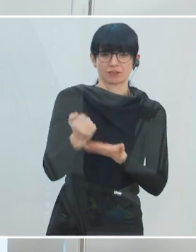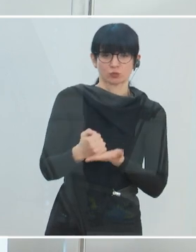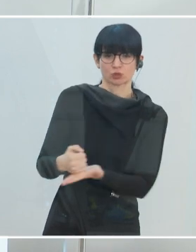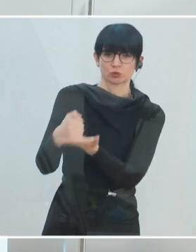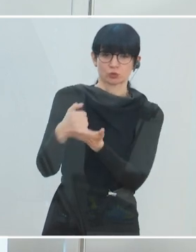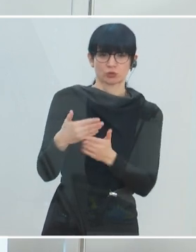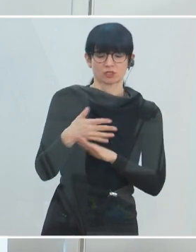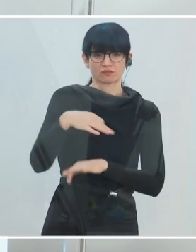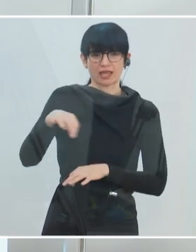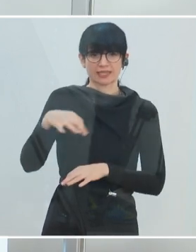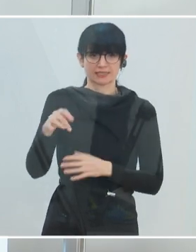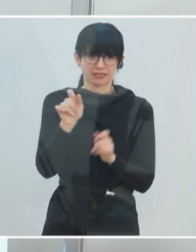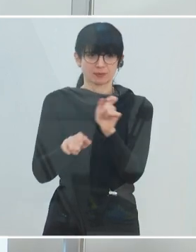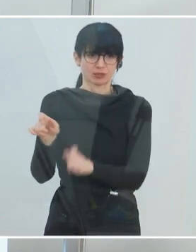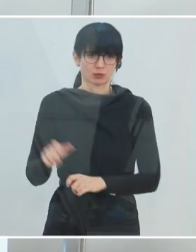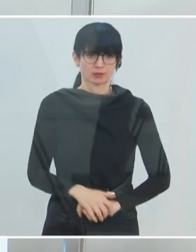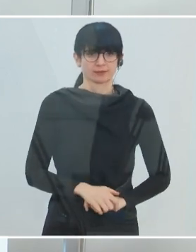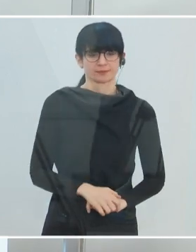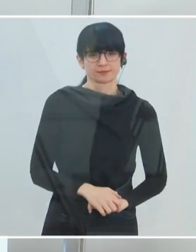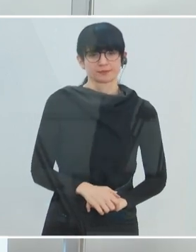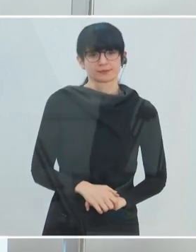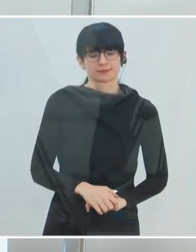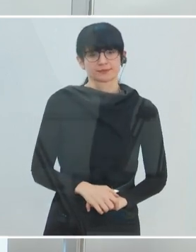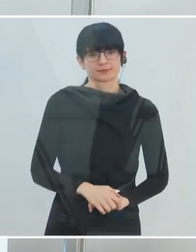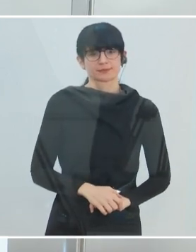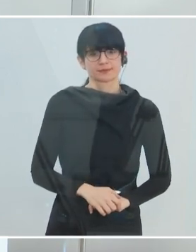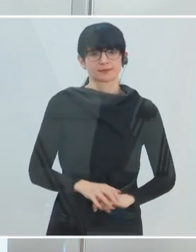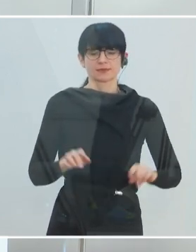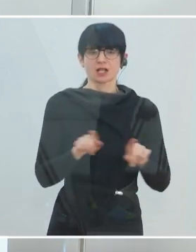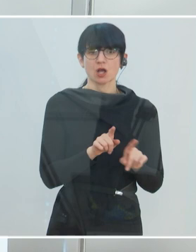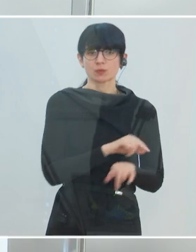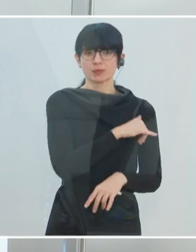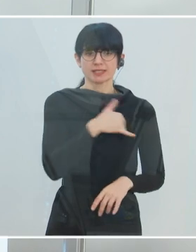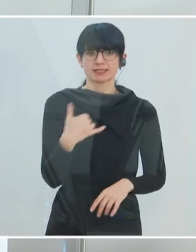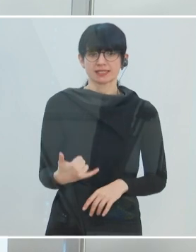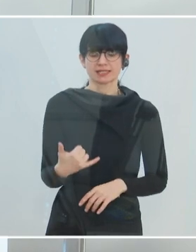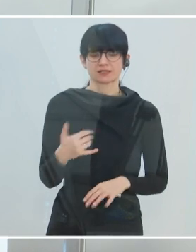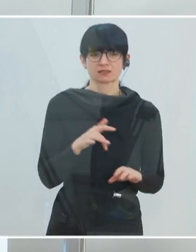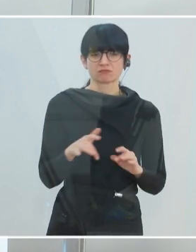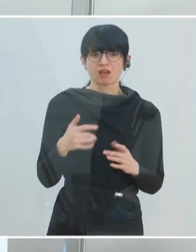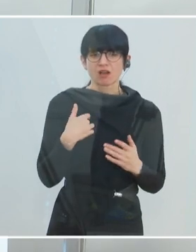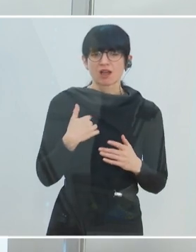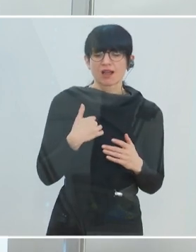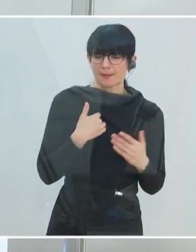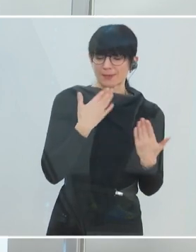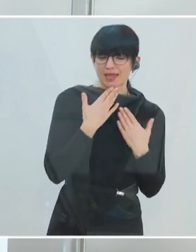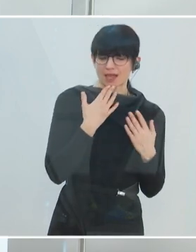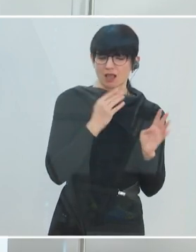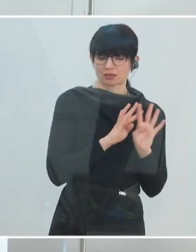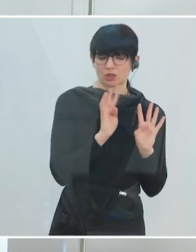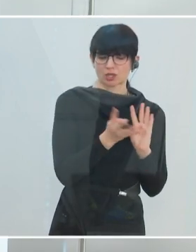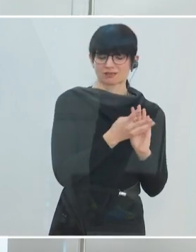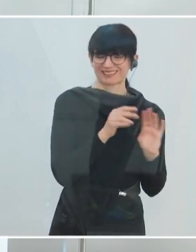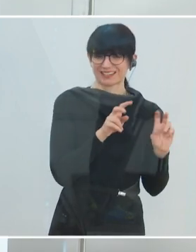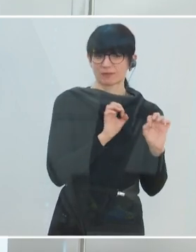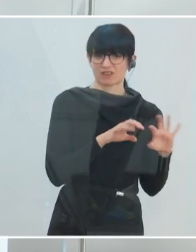Einzelnen und die Einzelne anzubieten. Wir haben auch in unseren bisherigen Beraterstab, im großen virologischen Beraterstab,